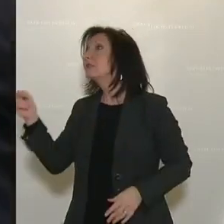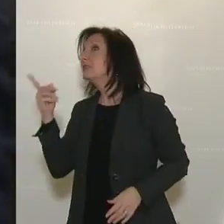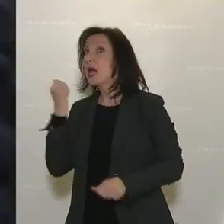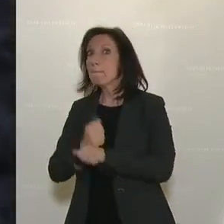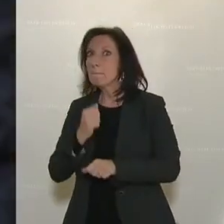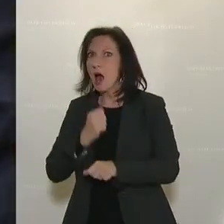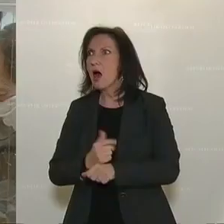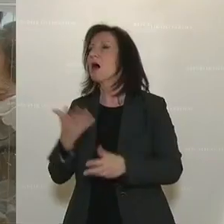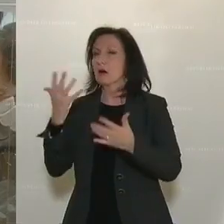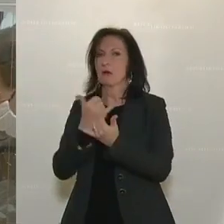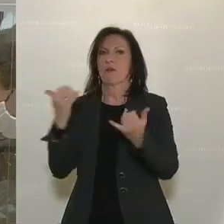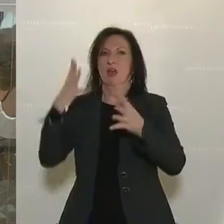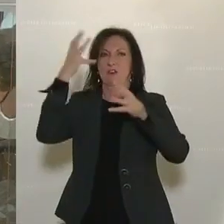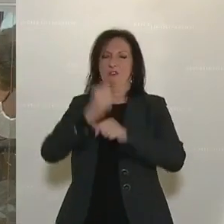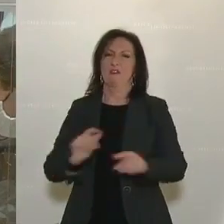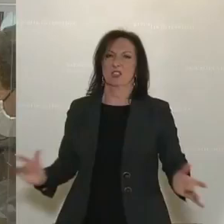verfassungswidrig.